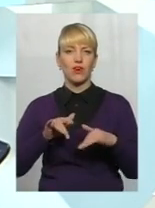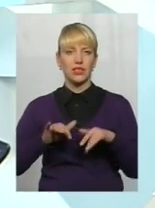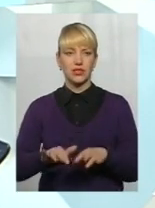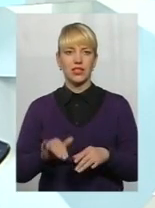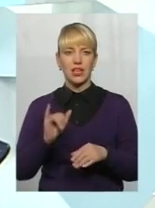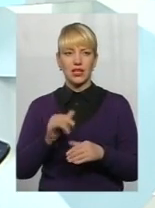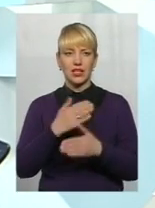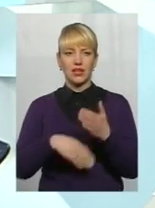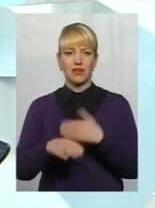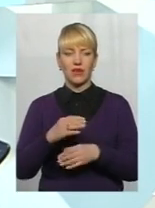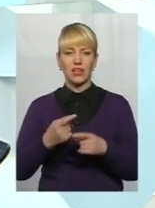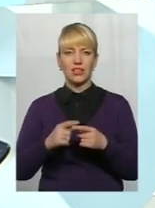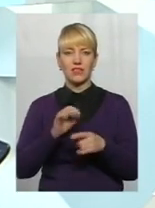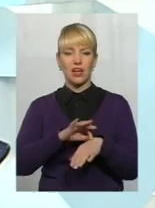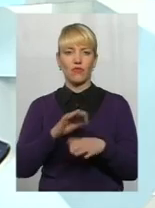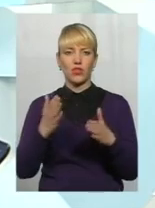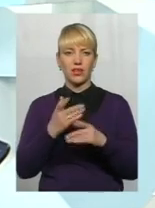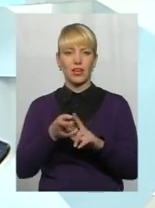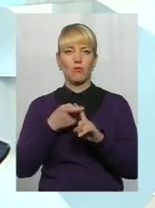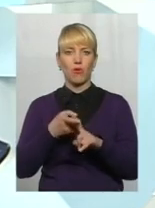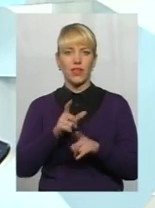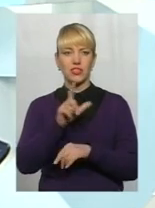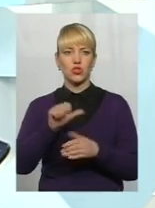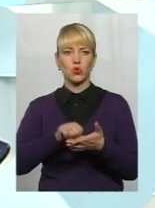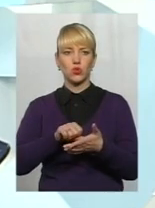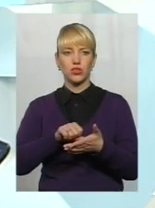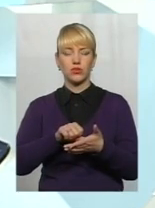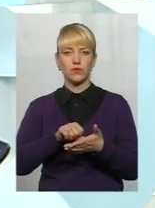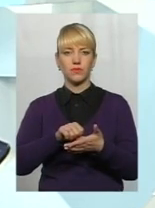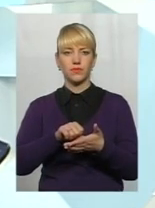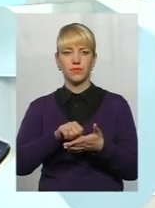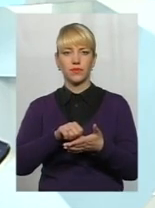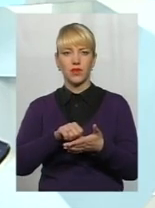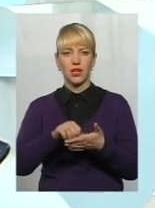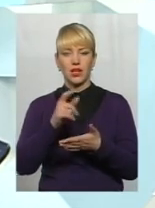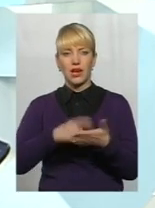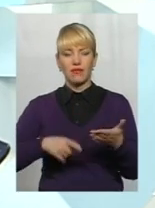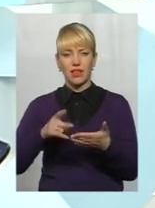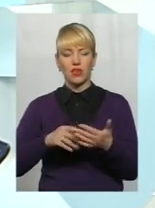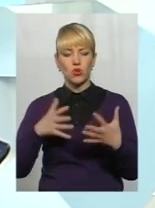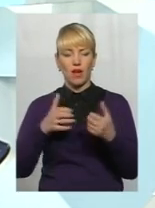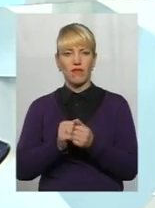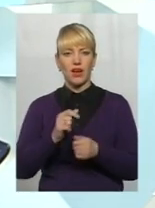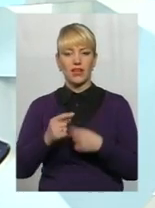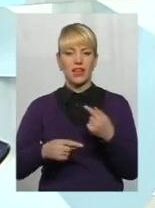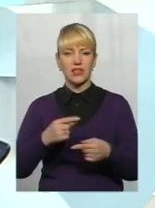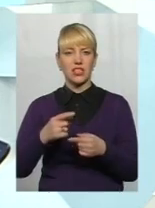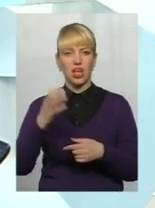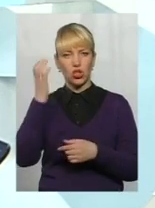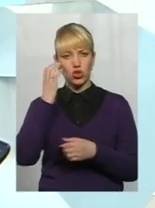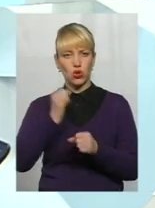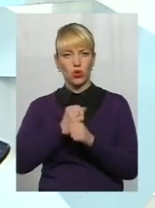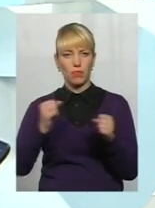інвалідів, захворювання яких пов'язане з участью з ліквідацією аварії і наслідків на Чорнобильській